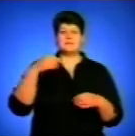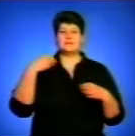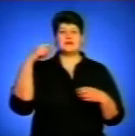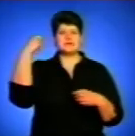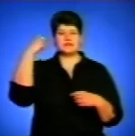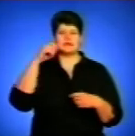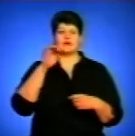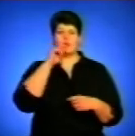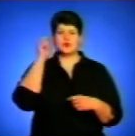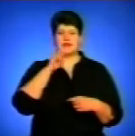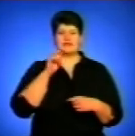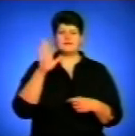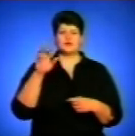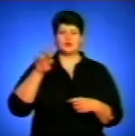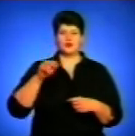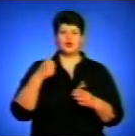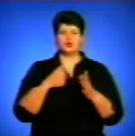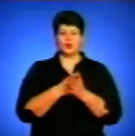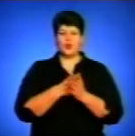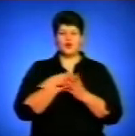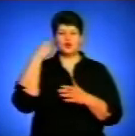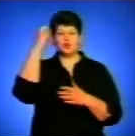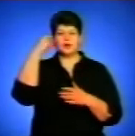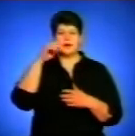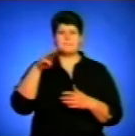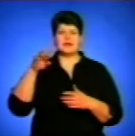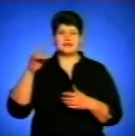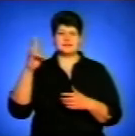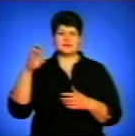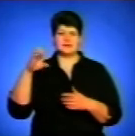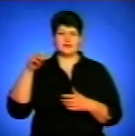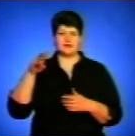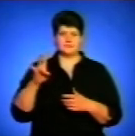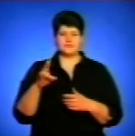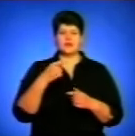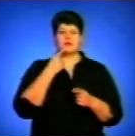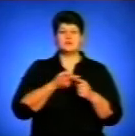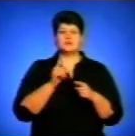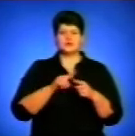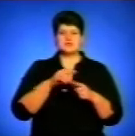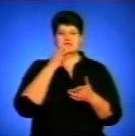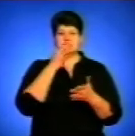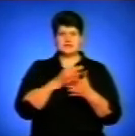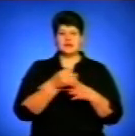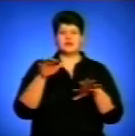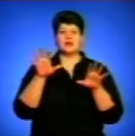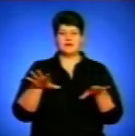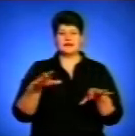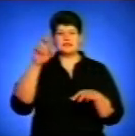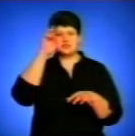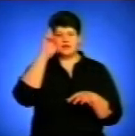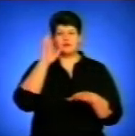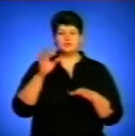до Туркменистану. Про це повідомив глава адміністрації президента України Сергій Льовочкін. Під час візиту глава держави проведе